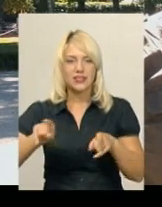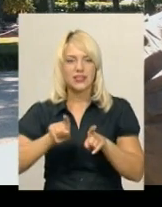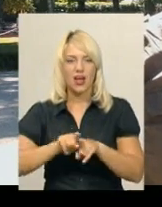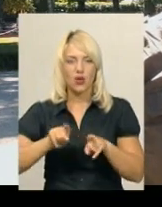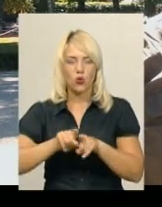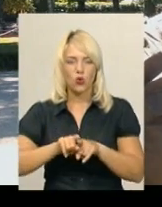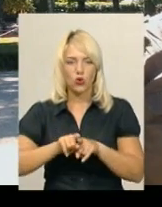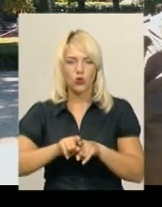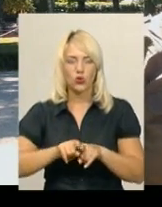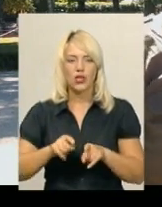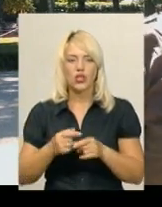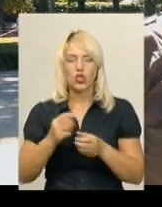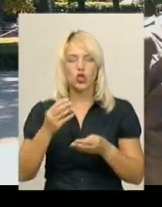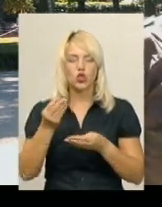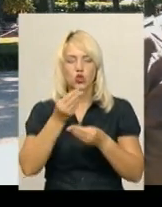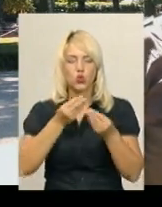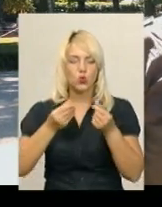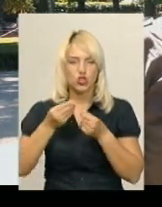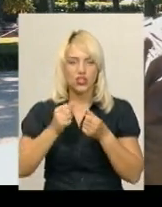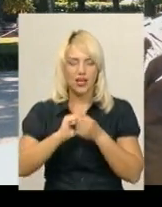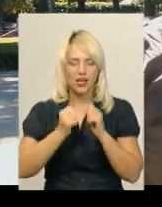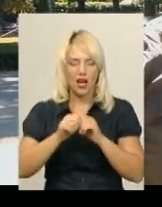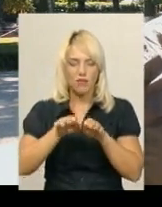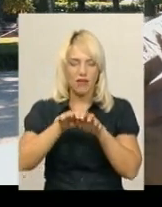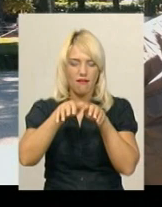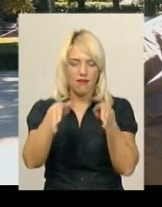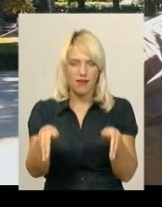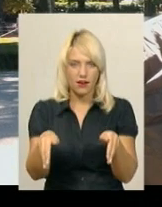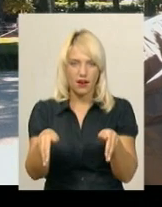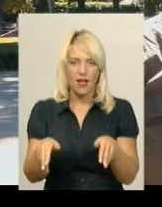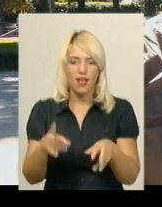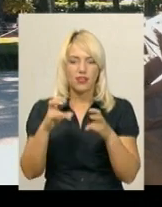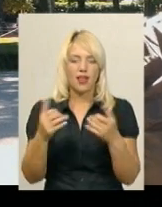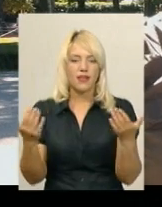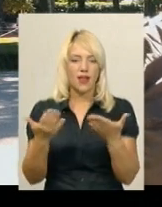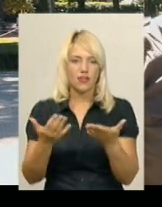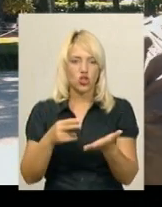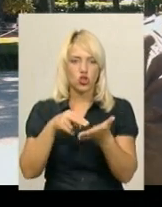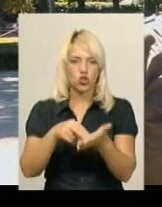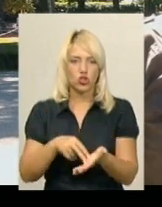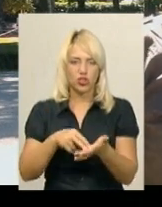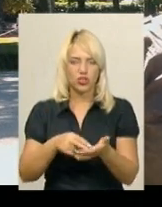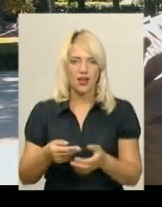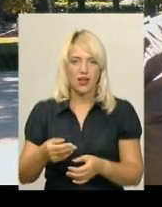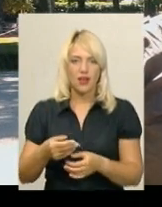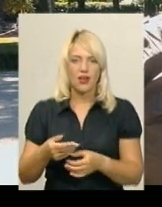гіркою з штучного каменю посередині, на якій стоїть гірський